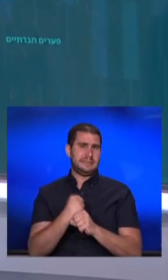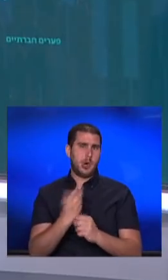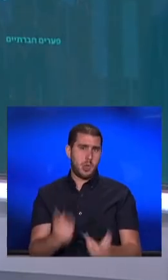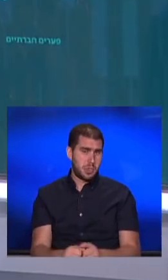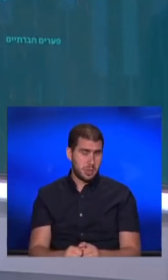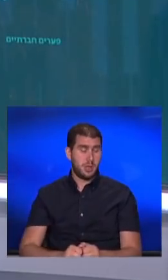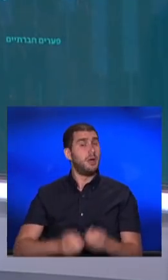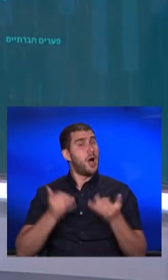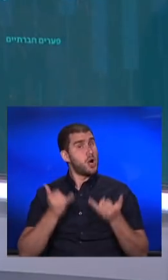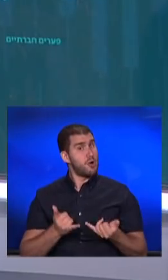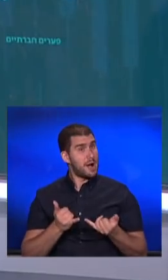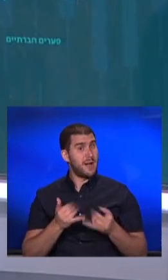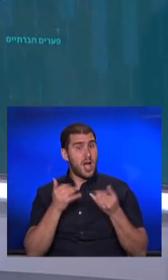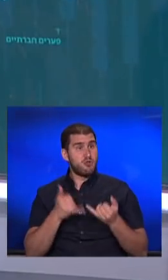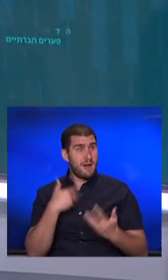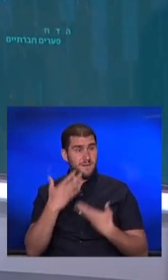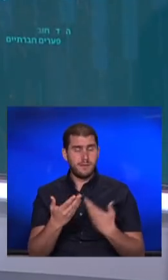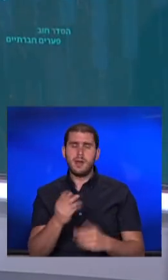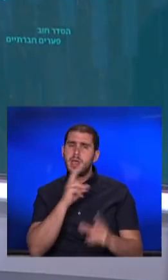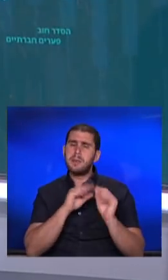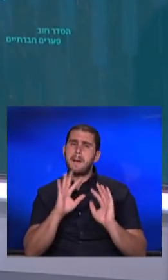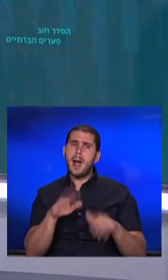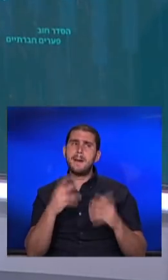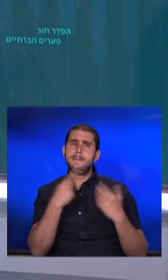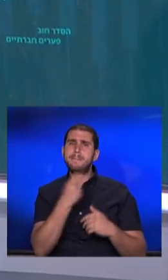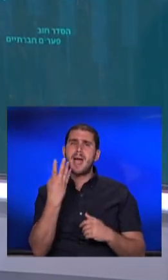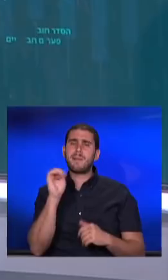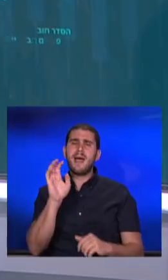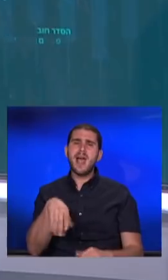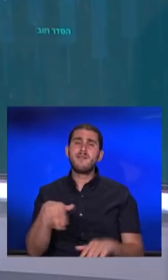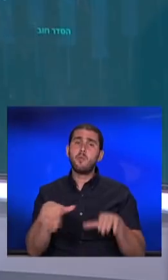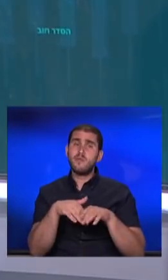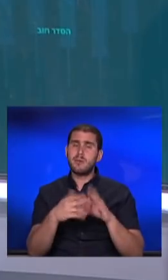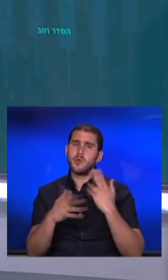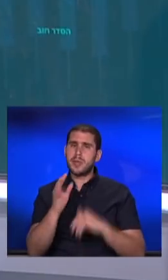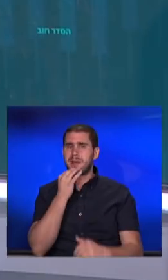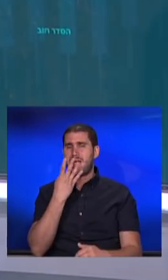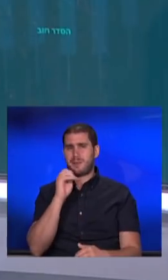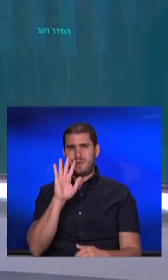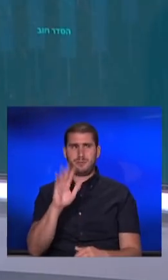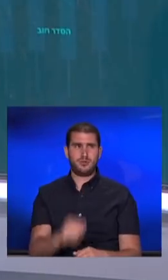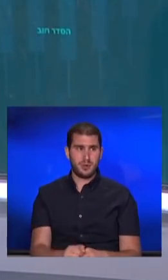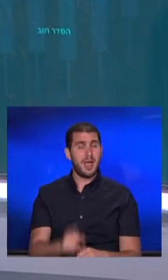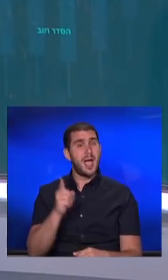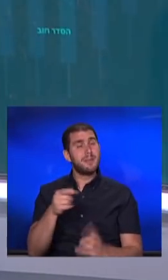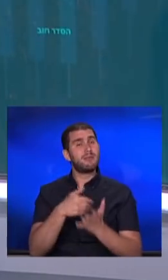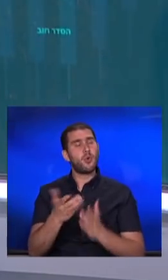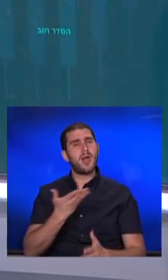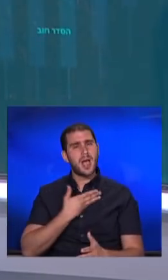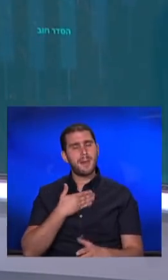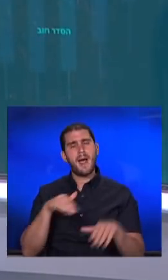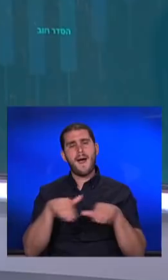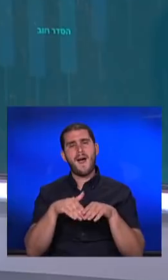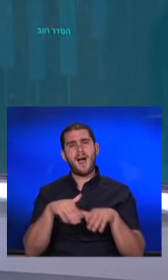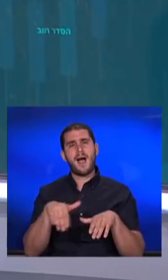ועכשיו, רק עכשיו, בואו נדבר על 140 אלף מובטלים בני יותר מ-45. הם ימשיכו לקבל דמי אבטלה,